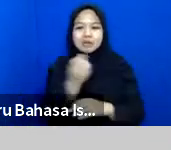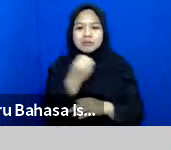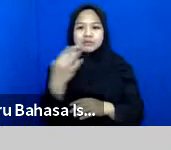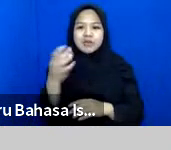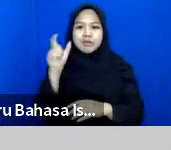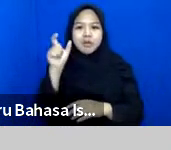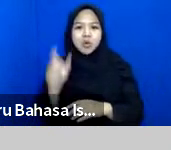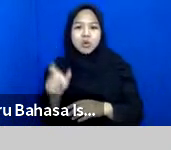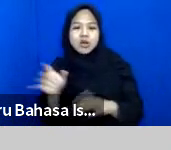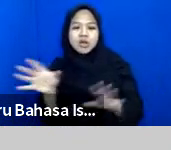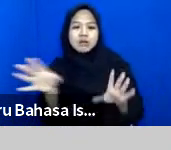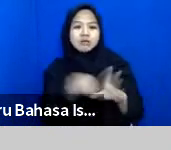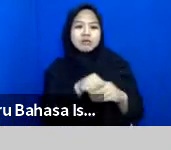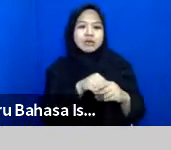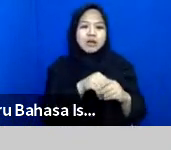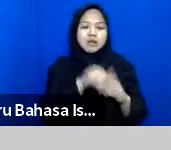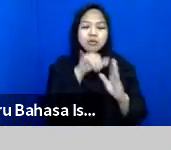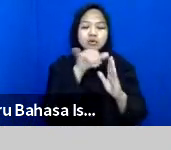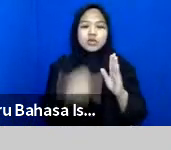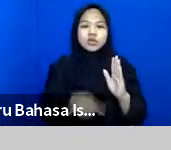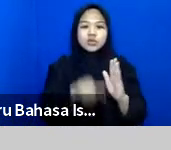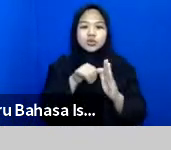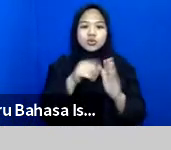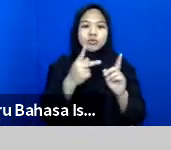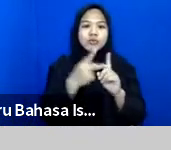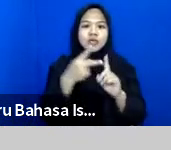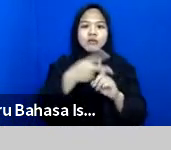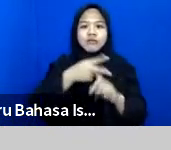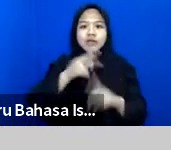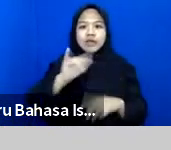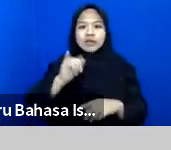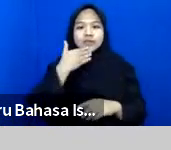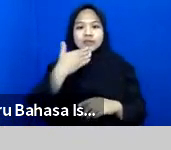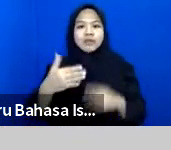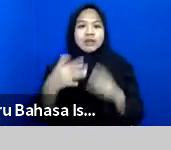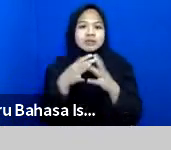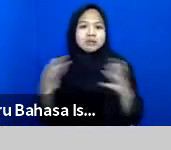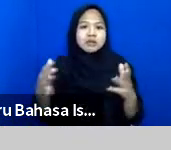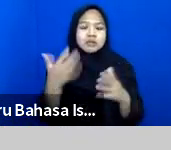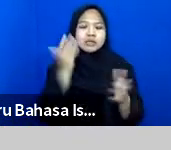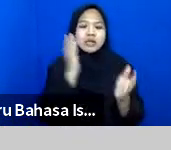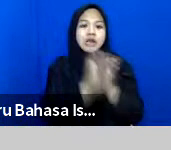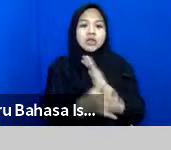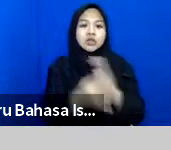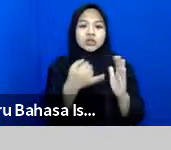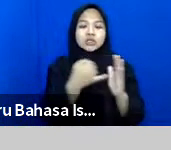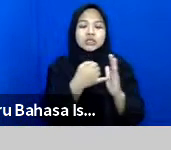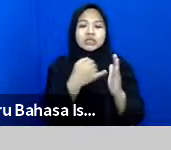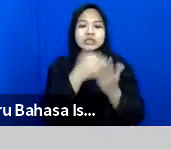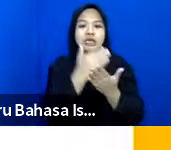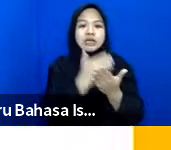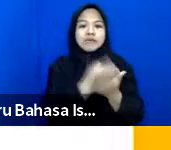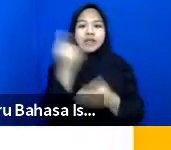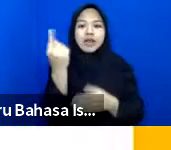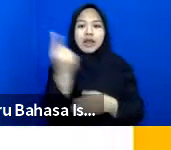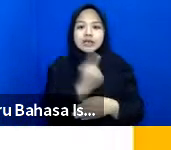Orang Yang Bergabung Di Dalam Youtube Humanitarian Forum Indonesia Terima Kasih Banyak Silahkan Langsung Diisi Daftar Hadirnya